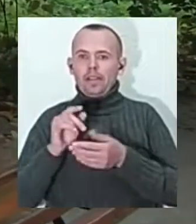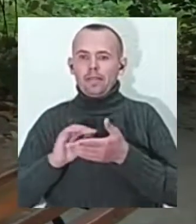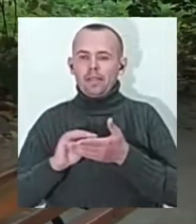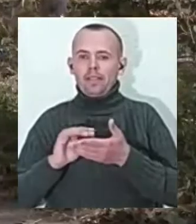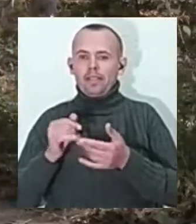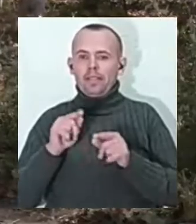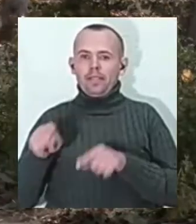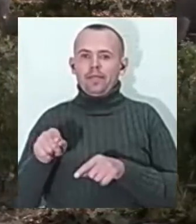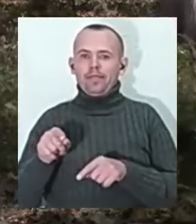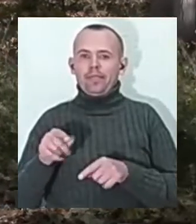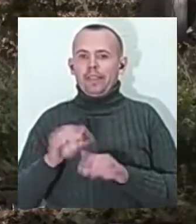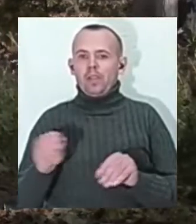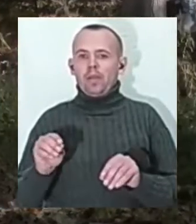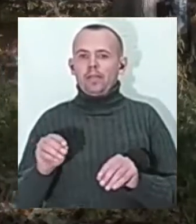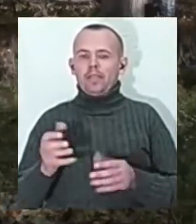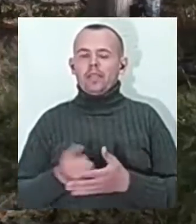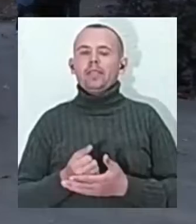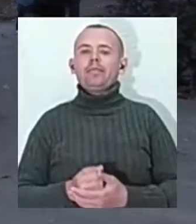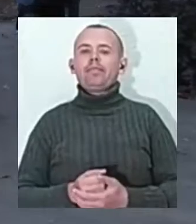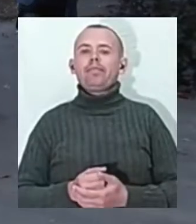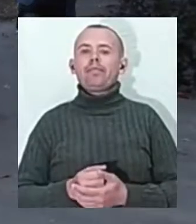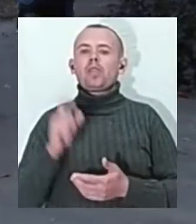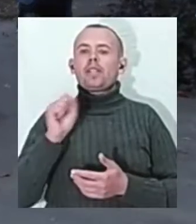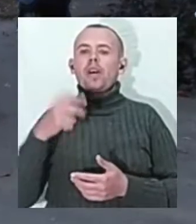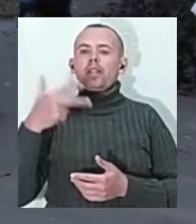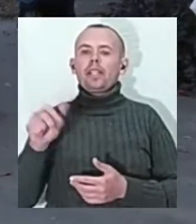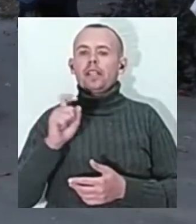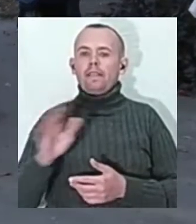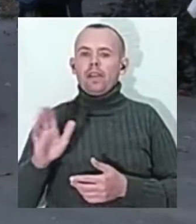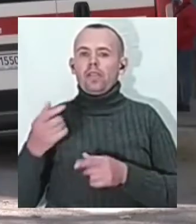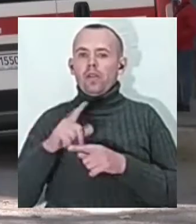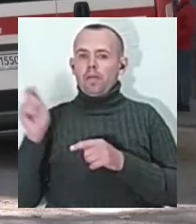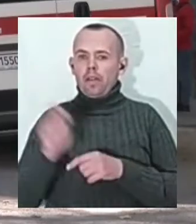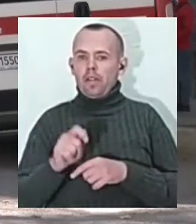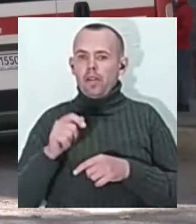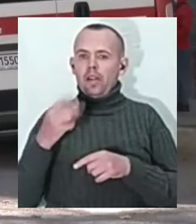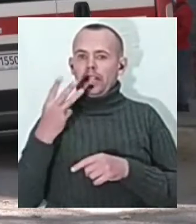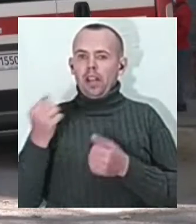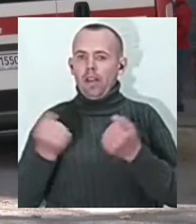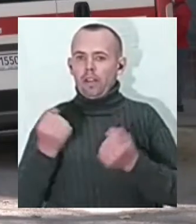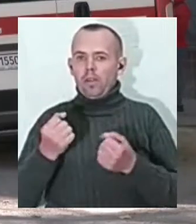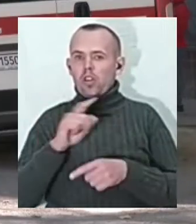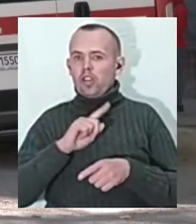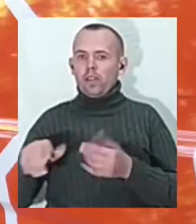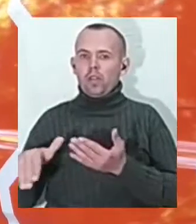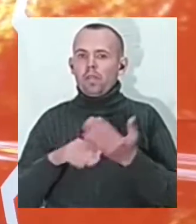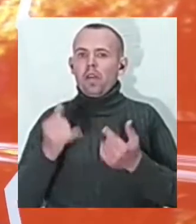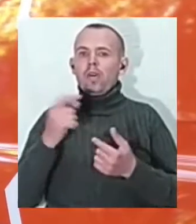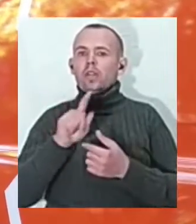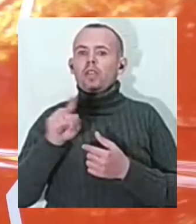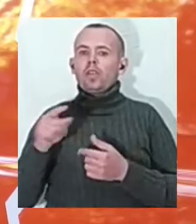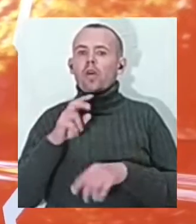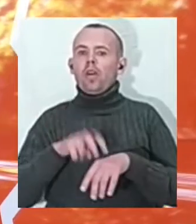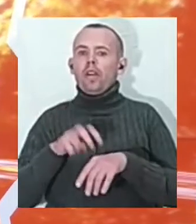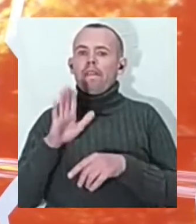За пів години до ковідного відділення приїхали три автомобілі швидкої допомоги. В одній з них – лікар Владислав. Каже,